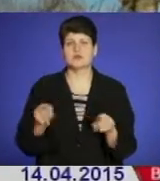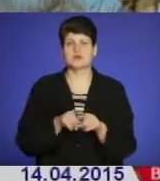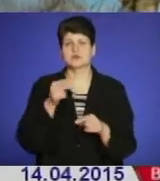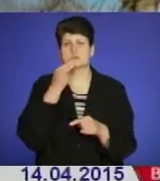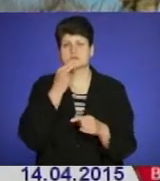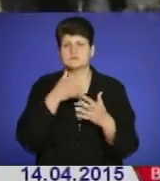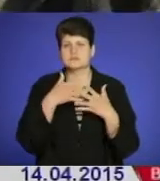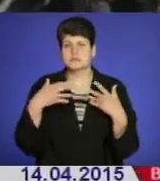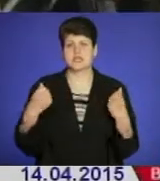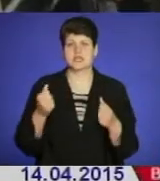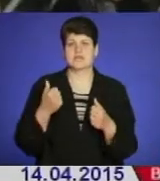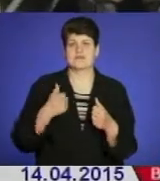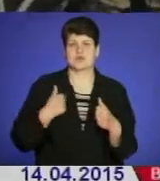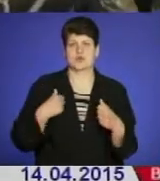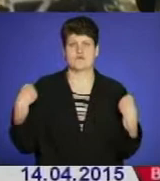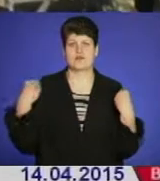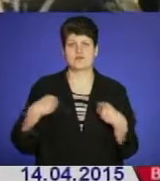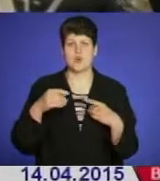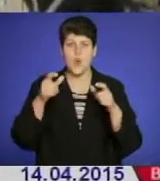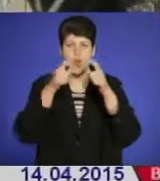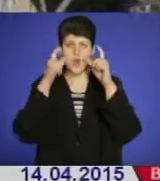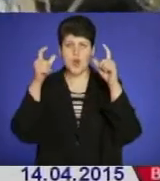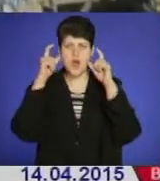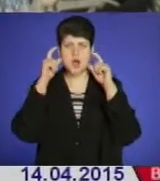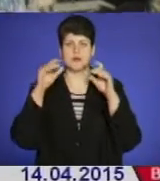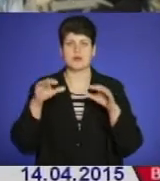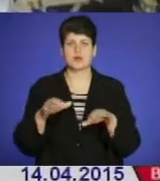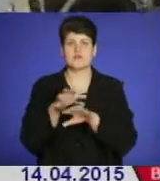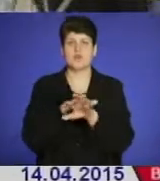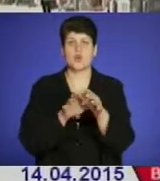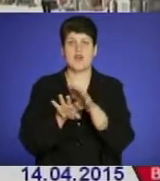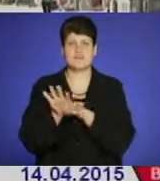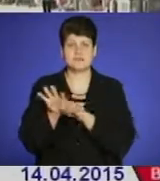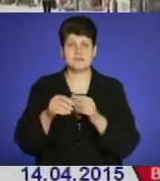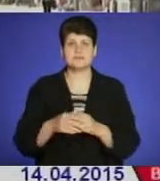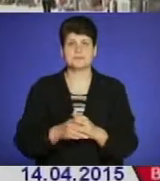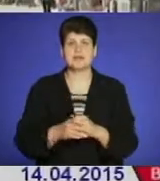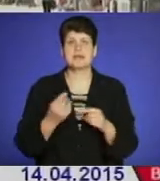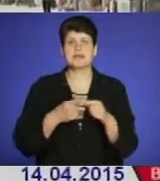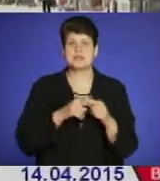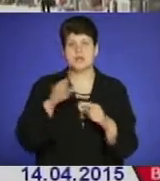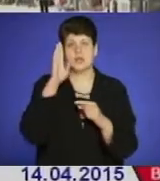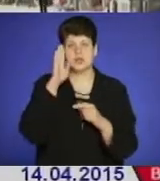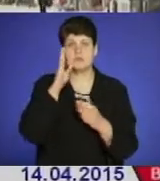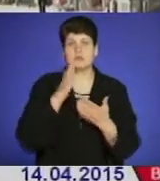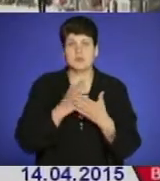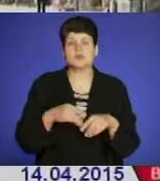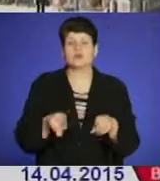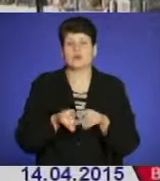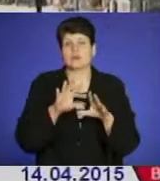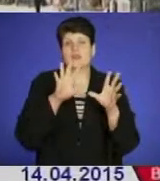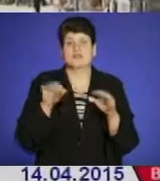харчування та військове спорядження – окуляри, наколінники, рукавиці. Ті хлопці, по легкому рахунку, могли так само, як і всі,